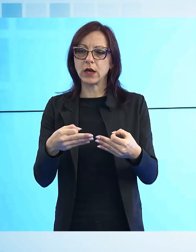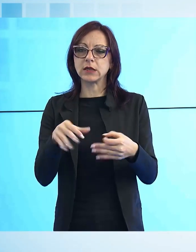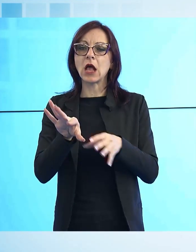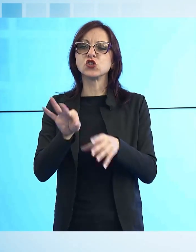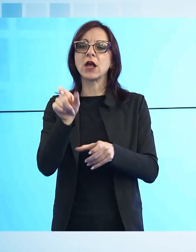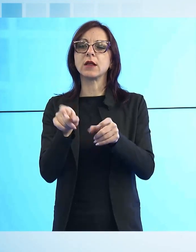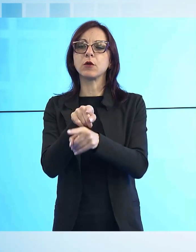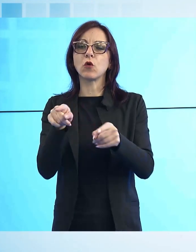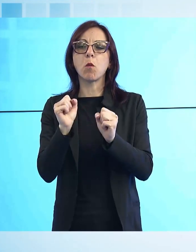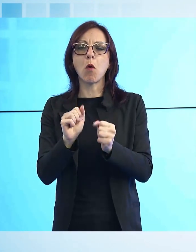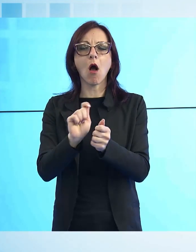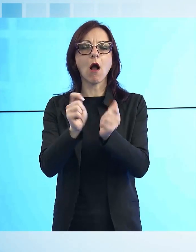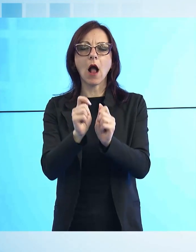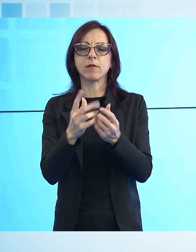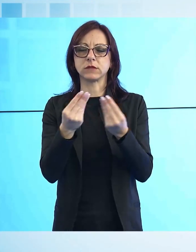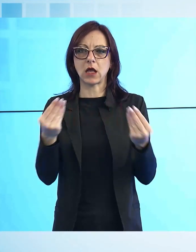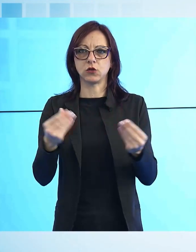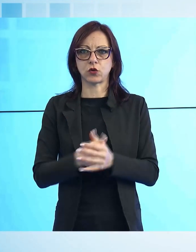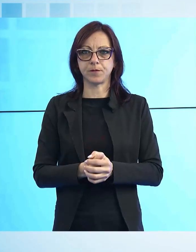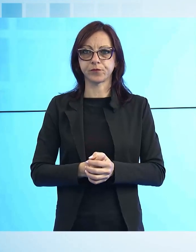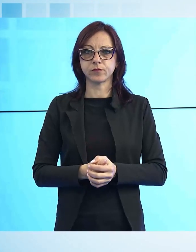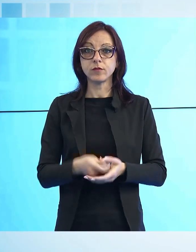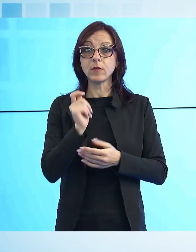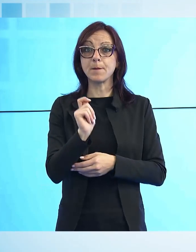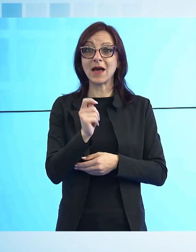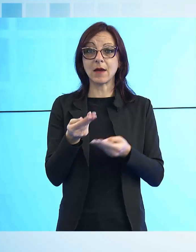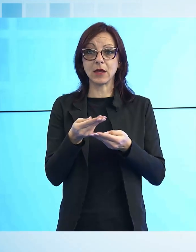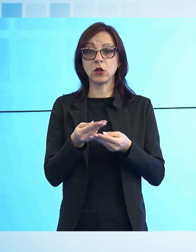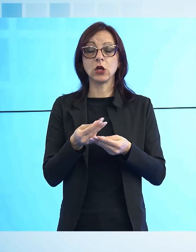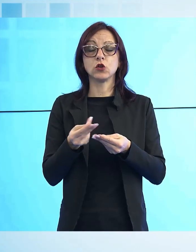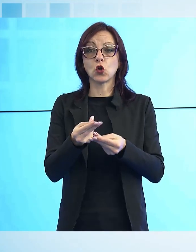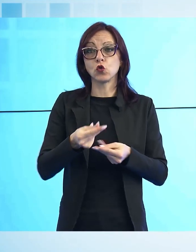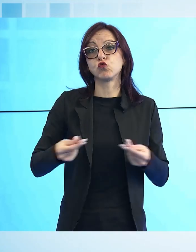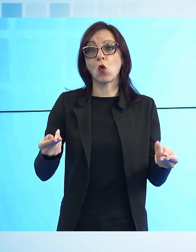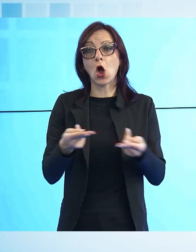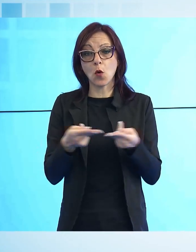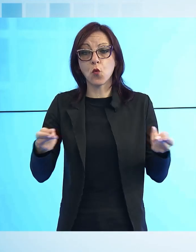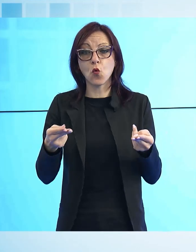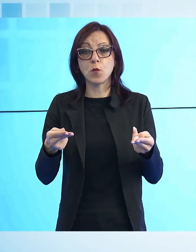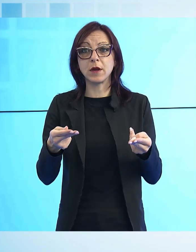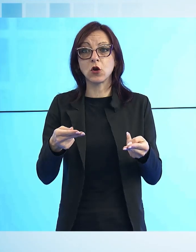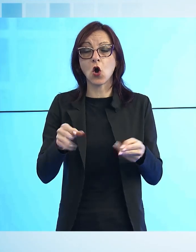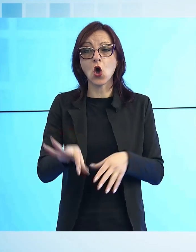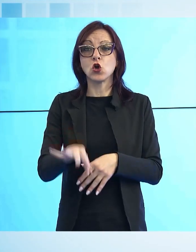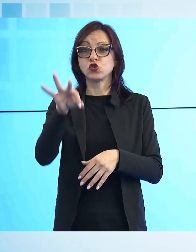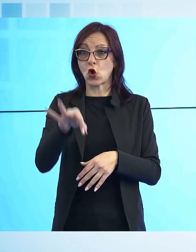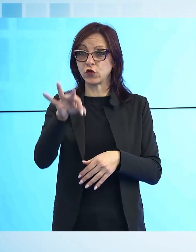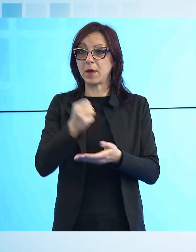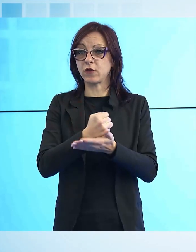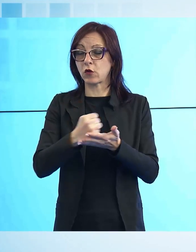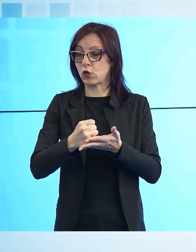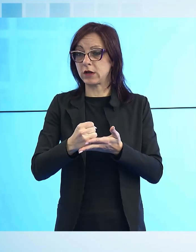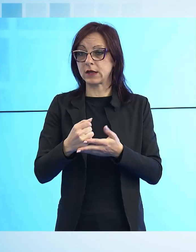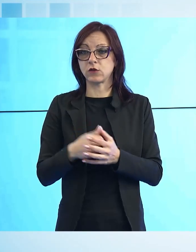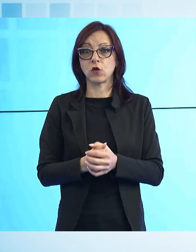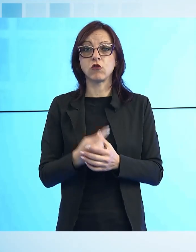Sospeso il pagamento del suolo pubblico per le concessioni in corso lo ha deciso l'amministrazione comunale prevedendo due scadenze,